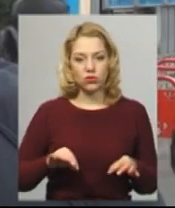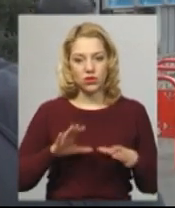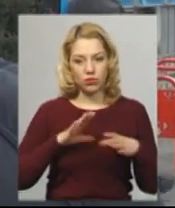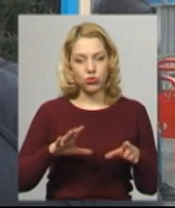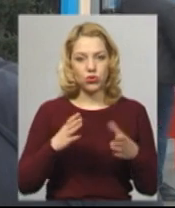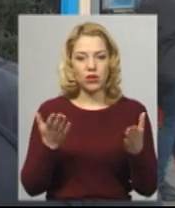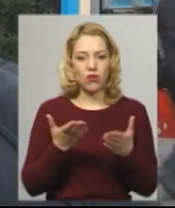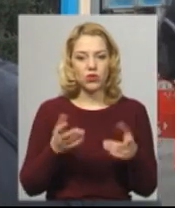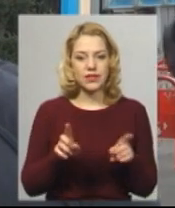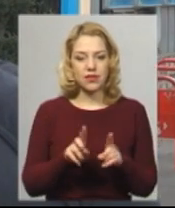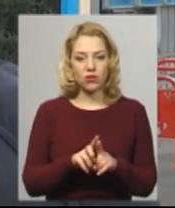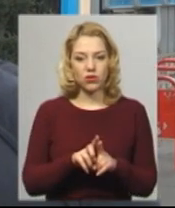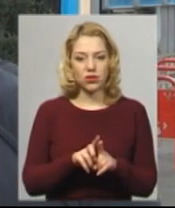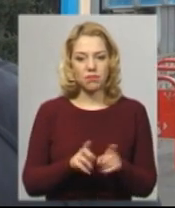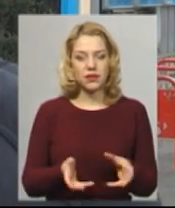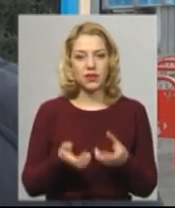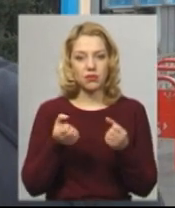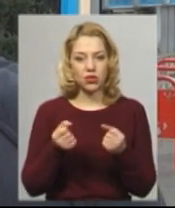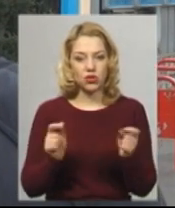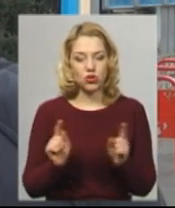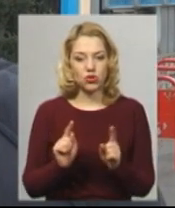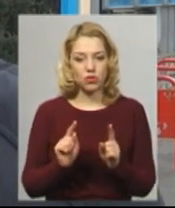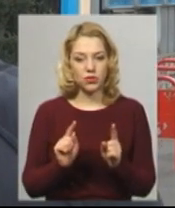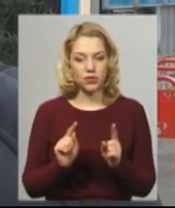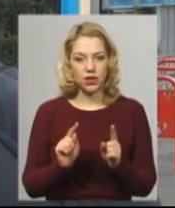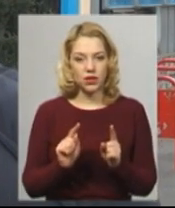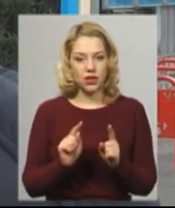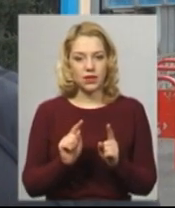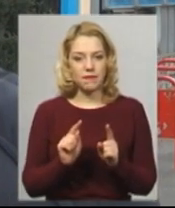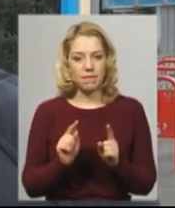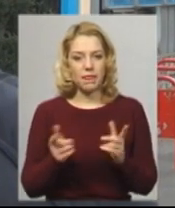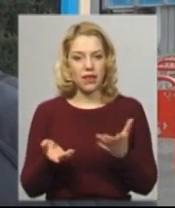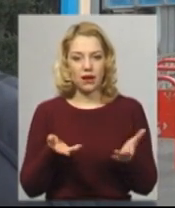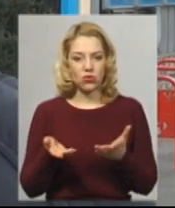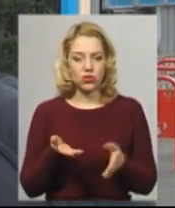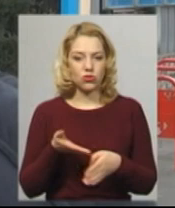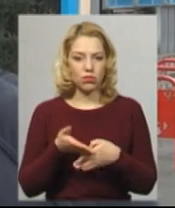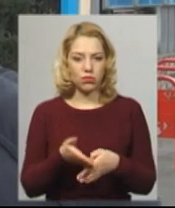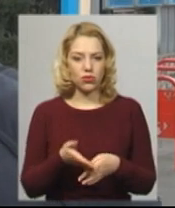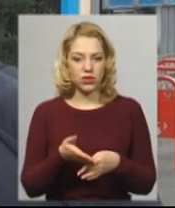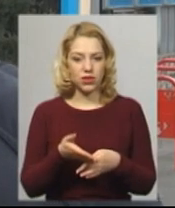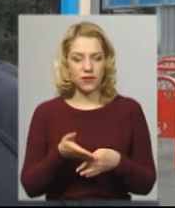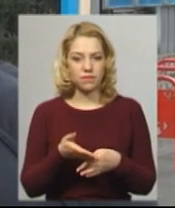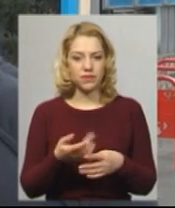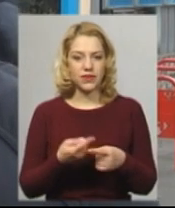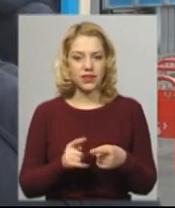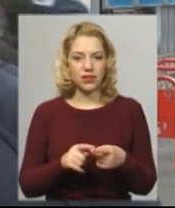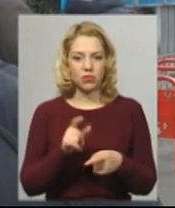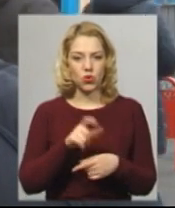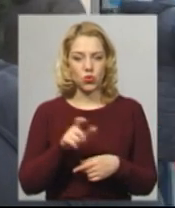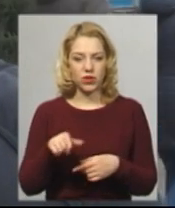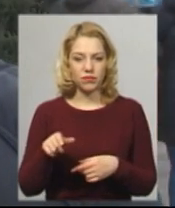якоїсь такої підтримки, щоб якось допомогти тим людям,